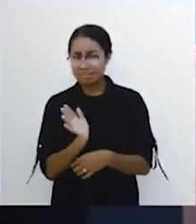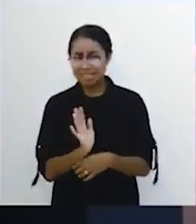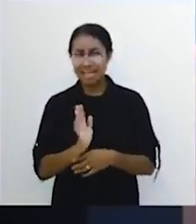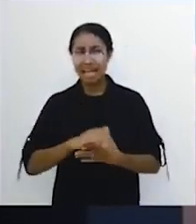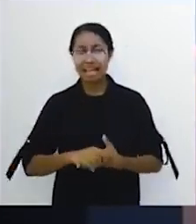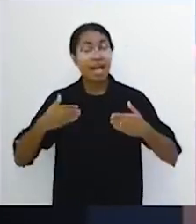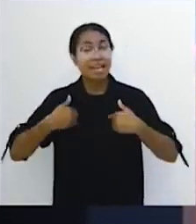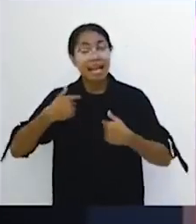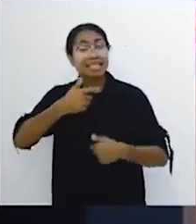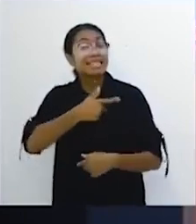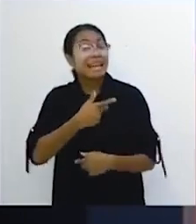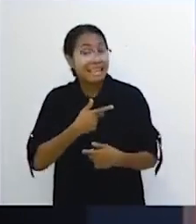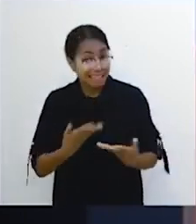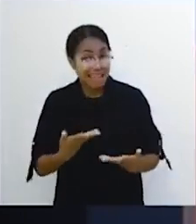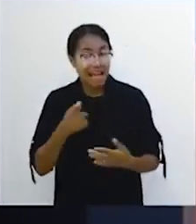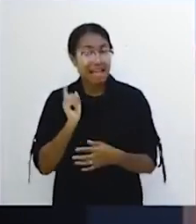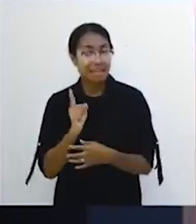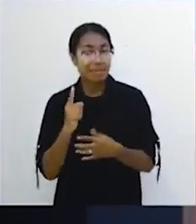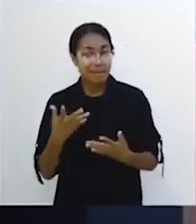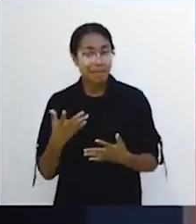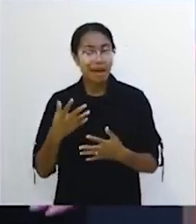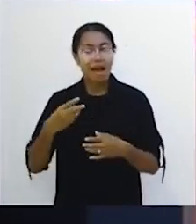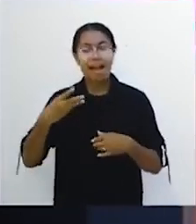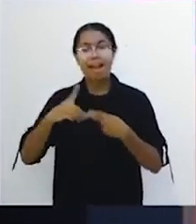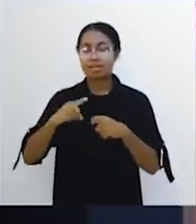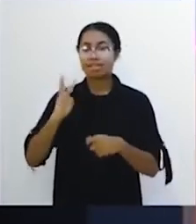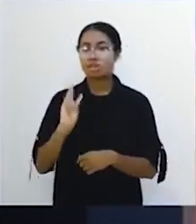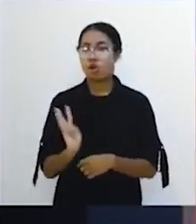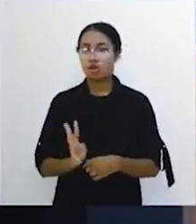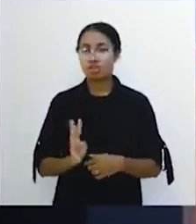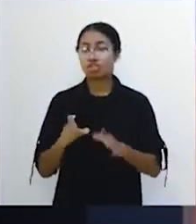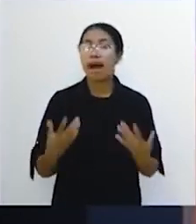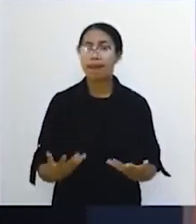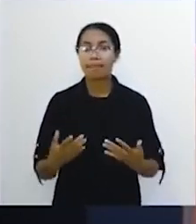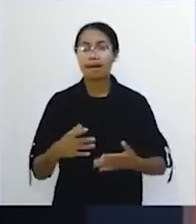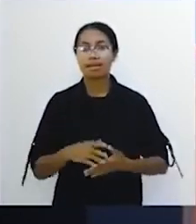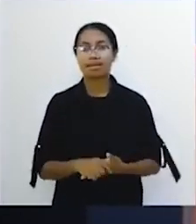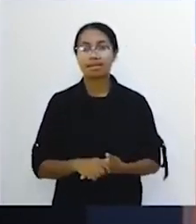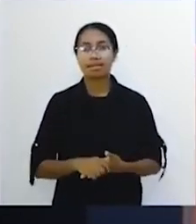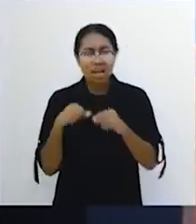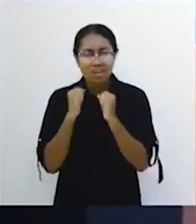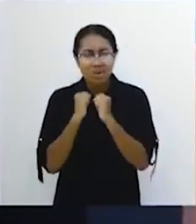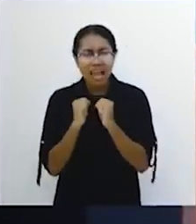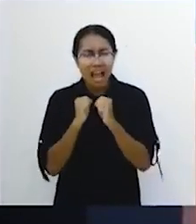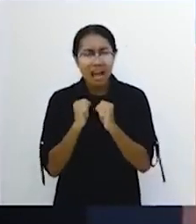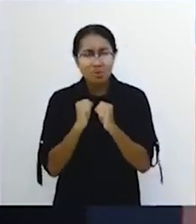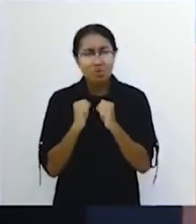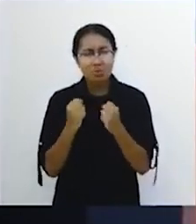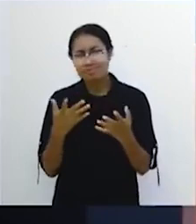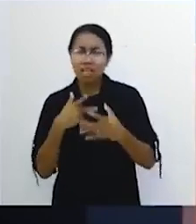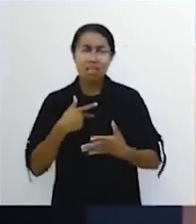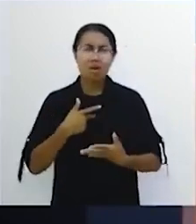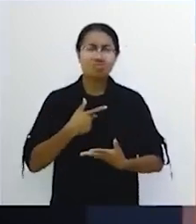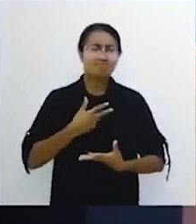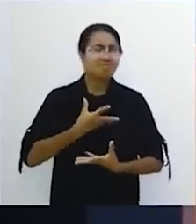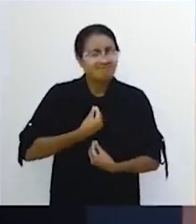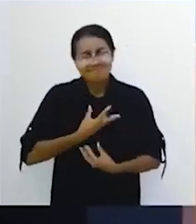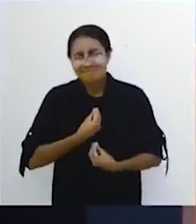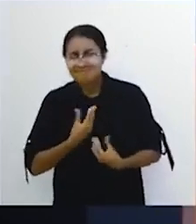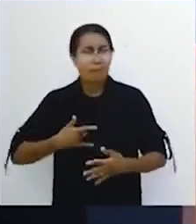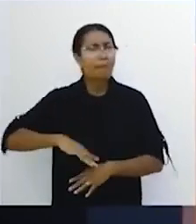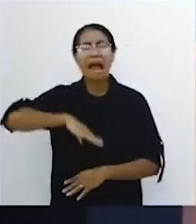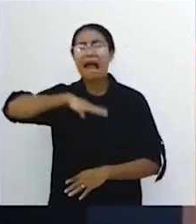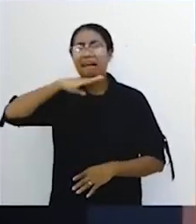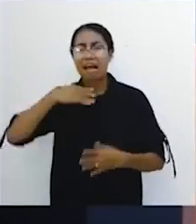sakit-sakit yang diakibatkan oleh efek psikologis. Misalnya orang terlalu takut. Atau orang khawatir. Atau orang